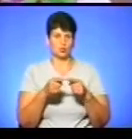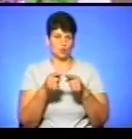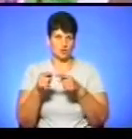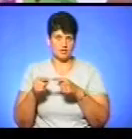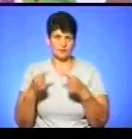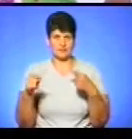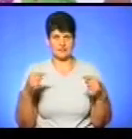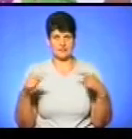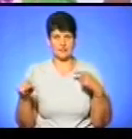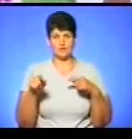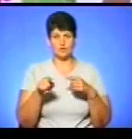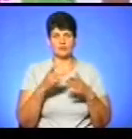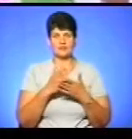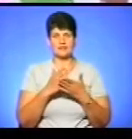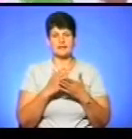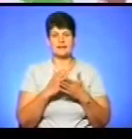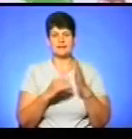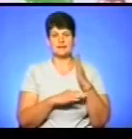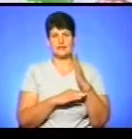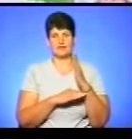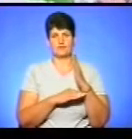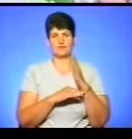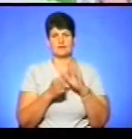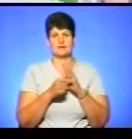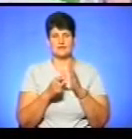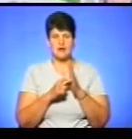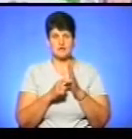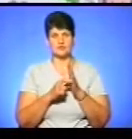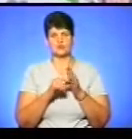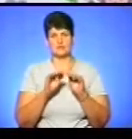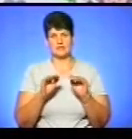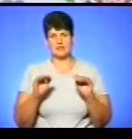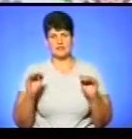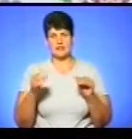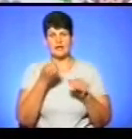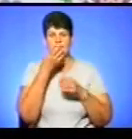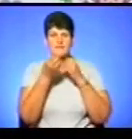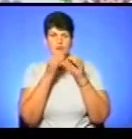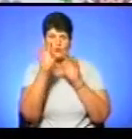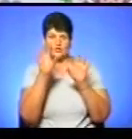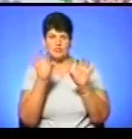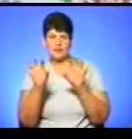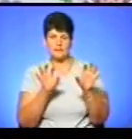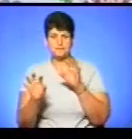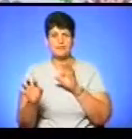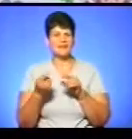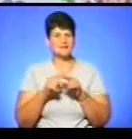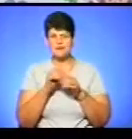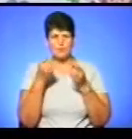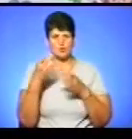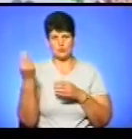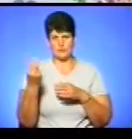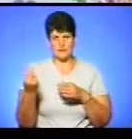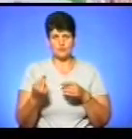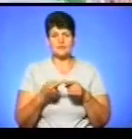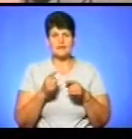я тут використала таке дерево наше класу, і, звичайно, діток кожного зокрема, вигляді квіточки, але крім того, це не просто малюнок, а малюночок, який